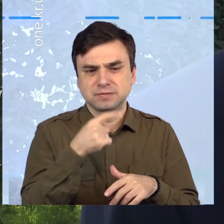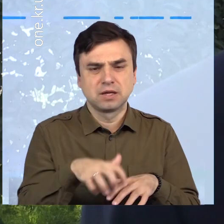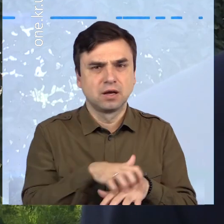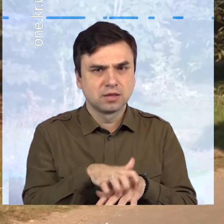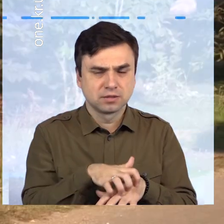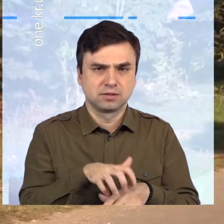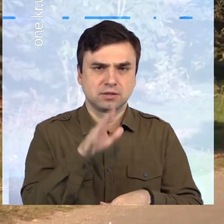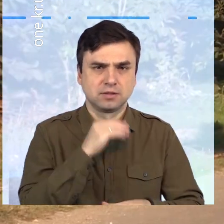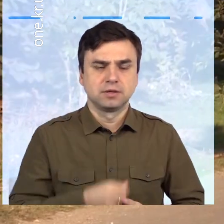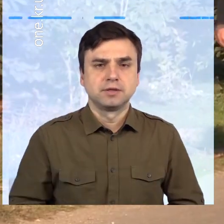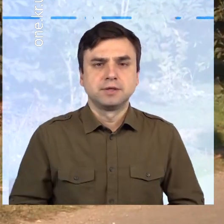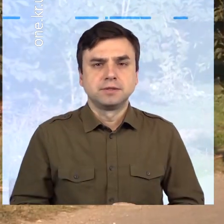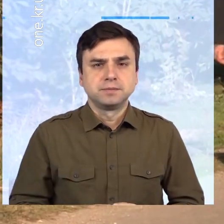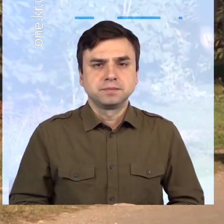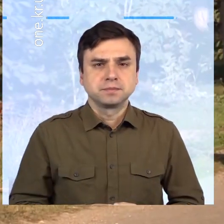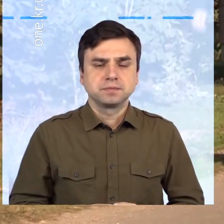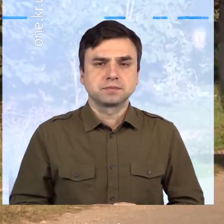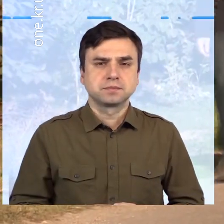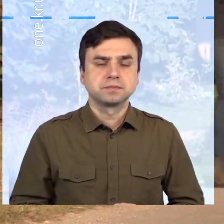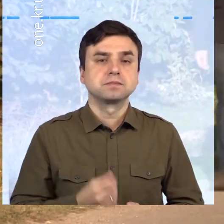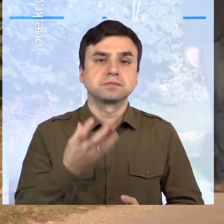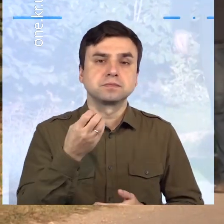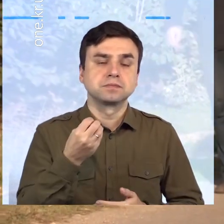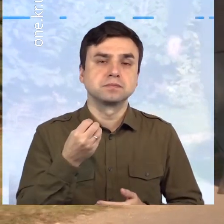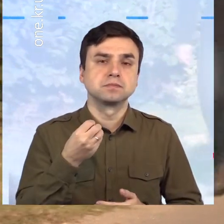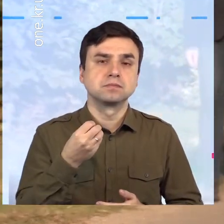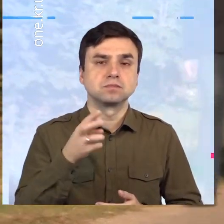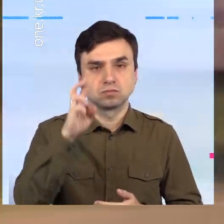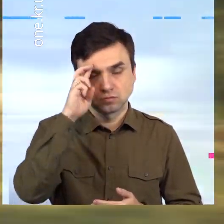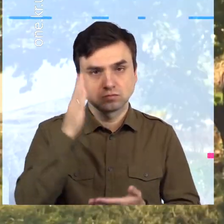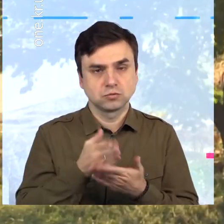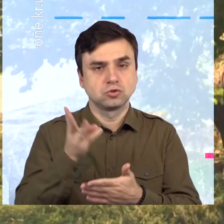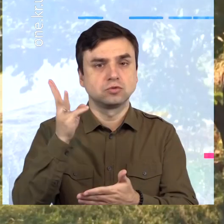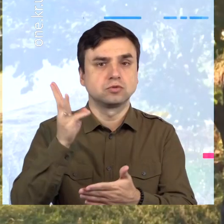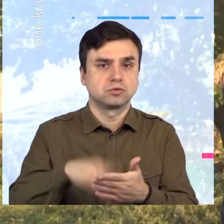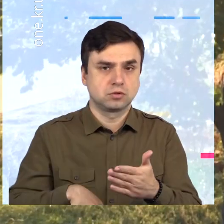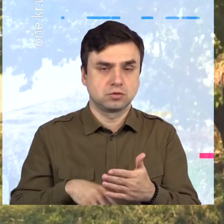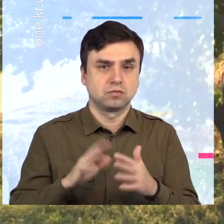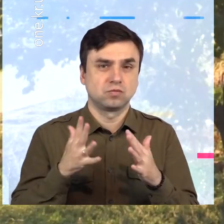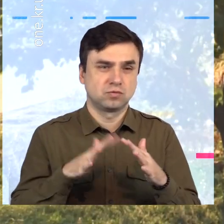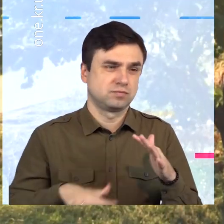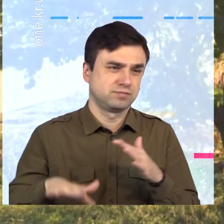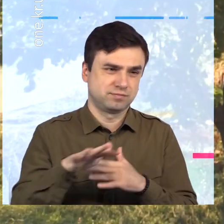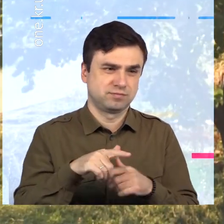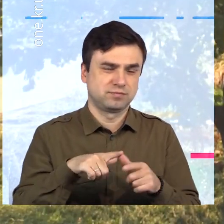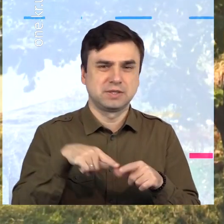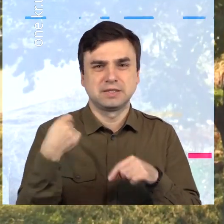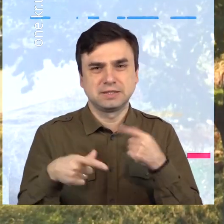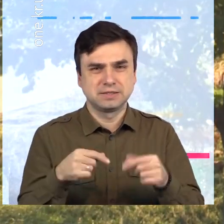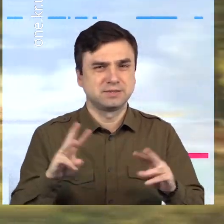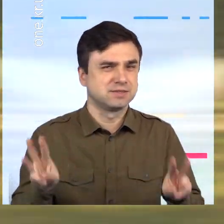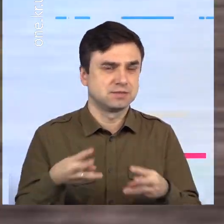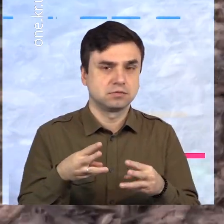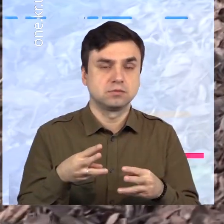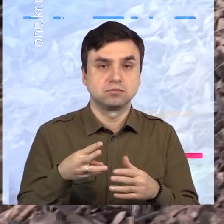шляхів у людини. Між іншим, про адміністративну відповідальність, а значить і штрафи, у разі порушень правил благоустрою, нагадують і